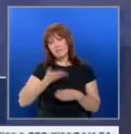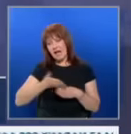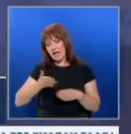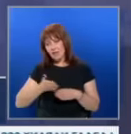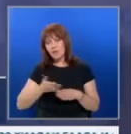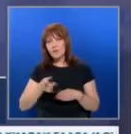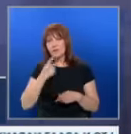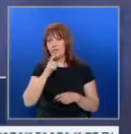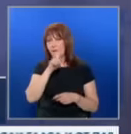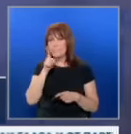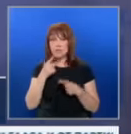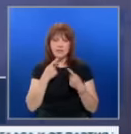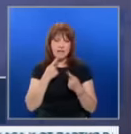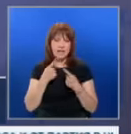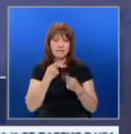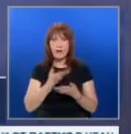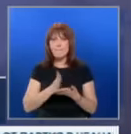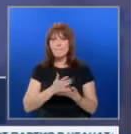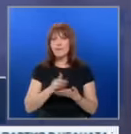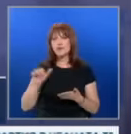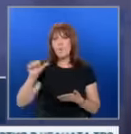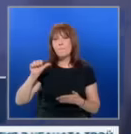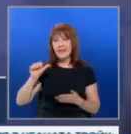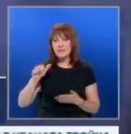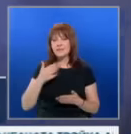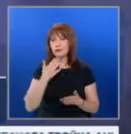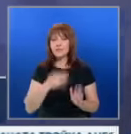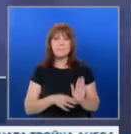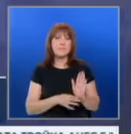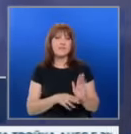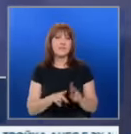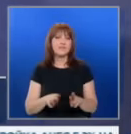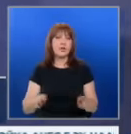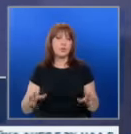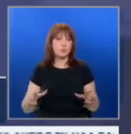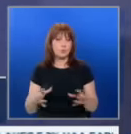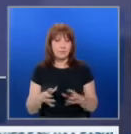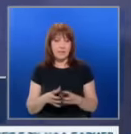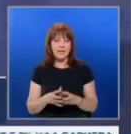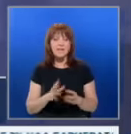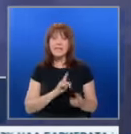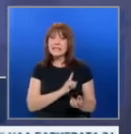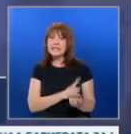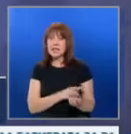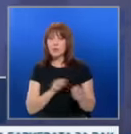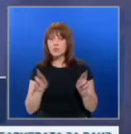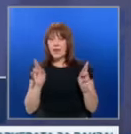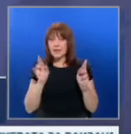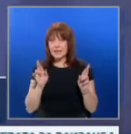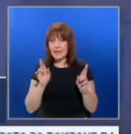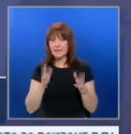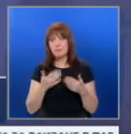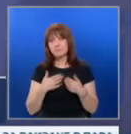Това е въпрос на разговори между политическите сили, които са представени в Народното събрание. Аз силно се надявам да